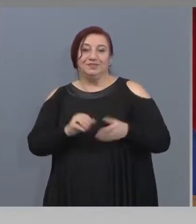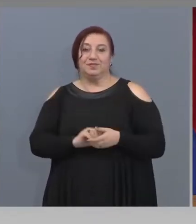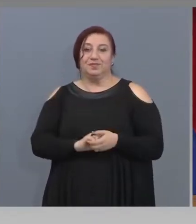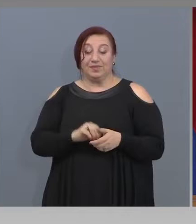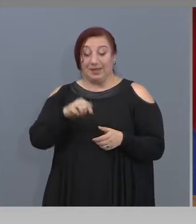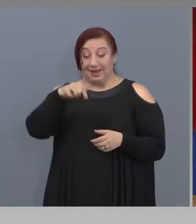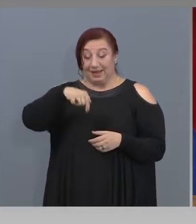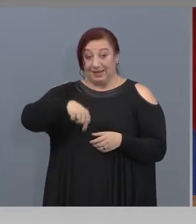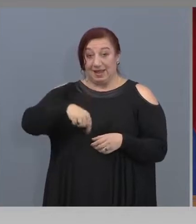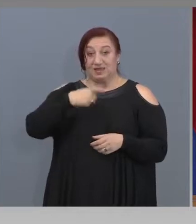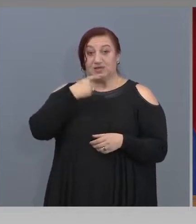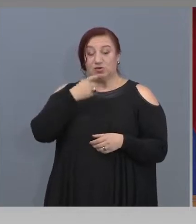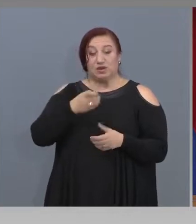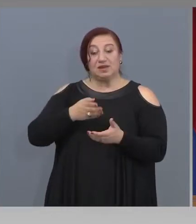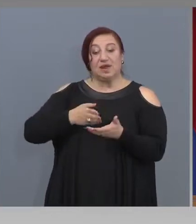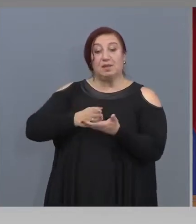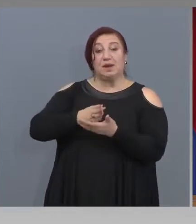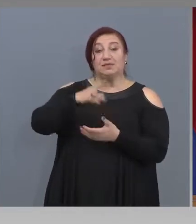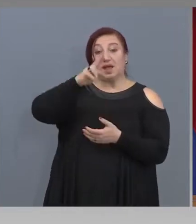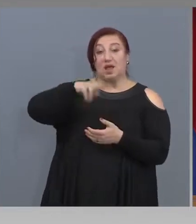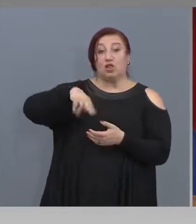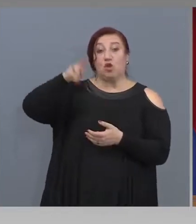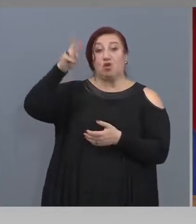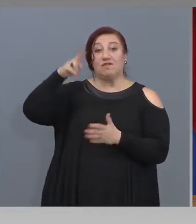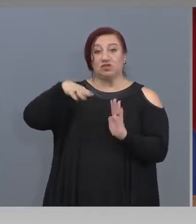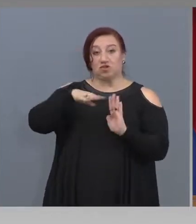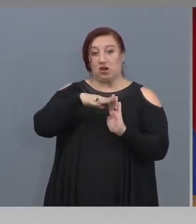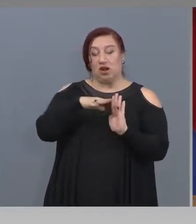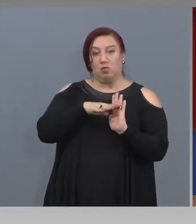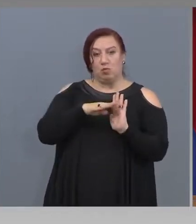Тази година през норвежка програма всъщност